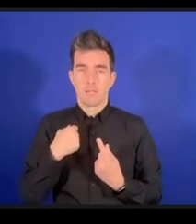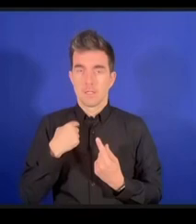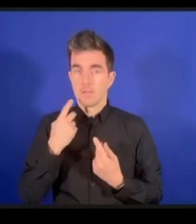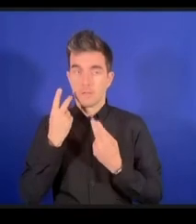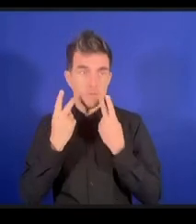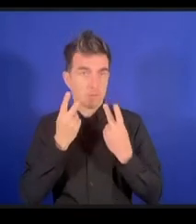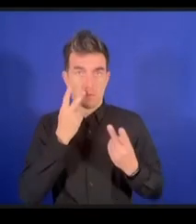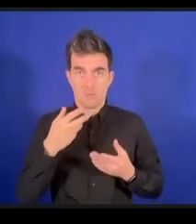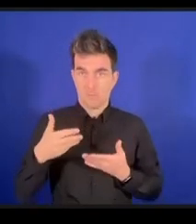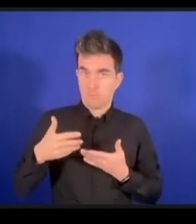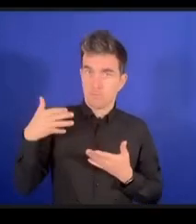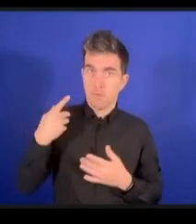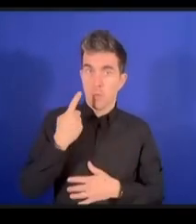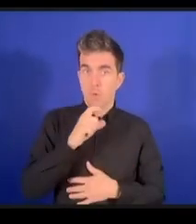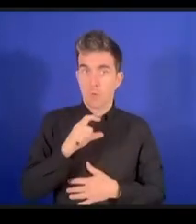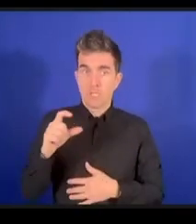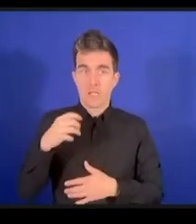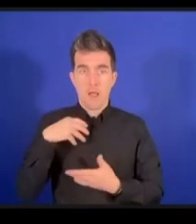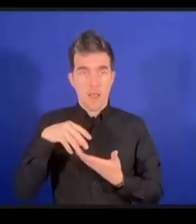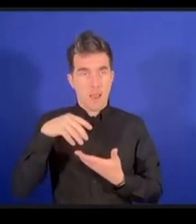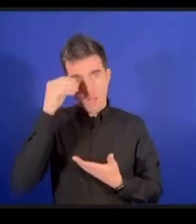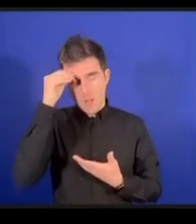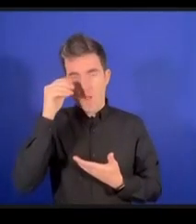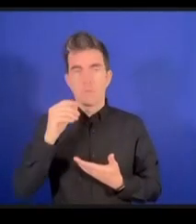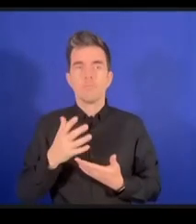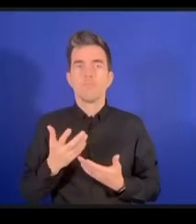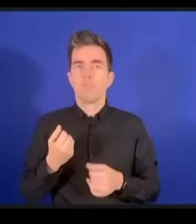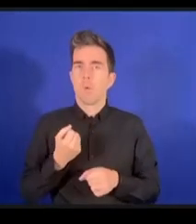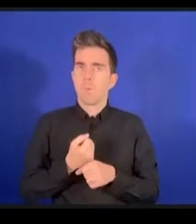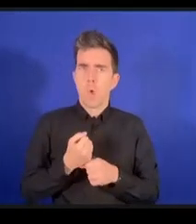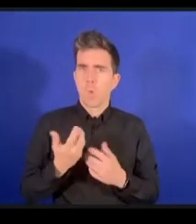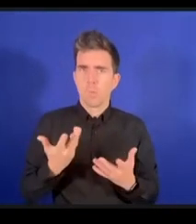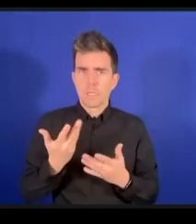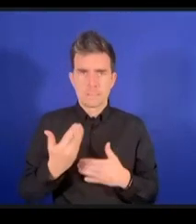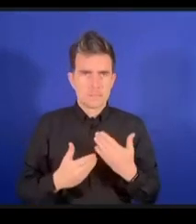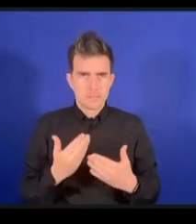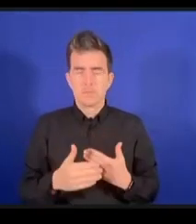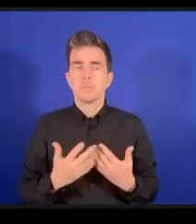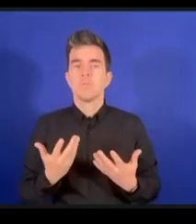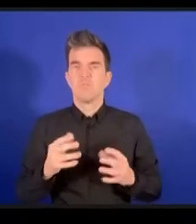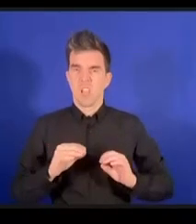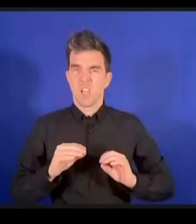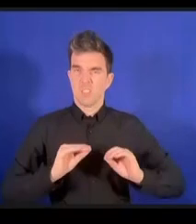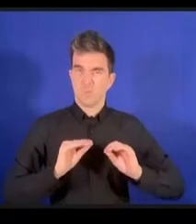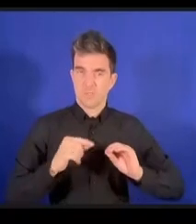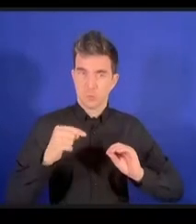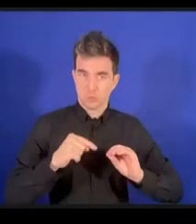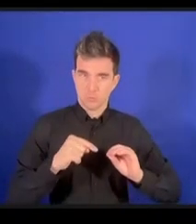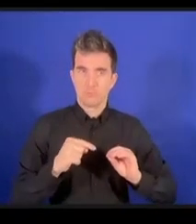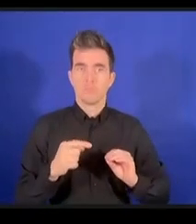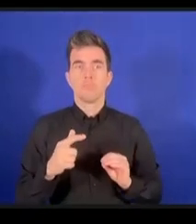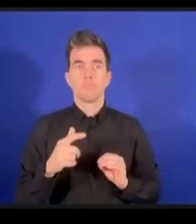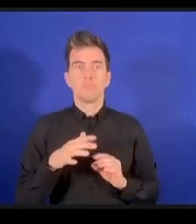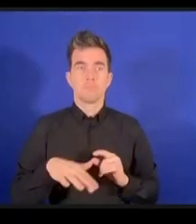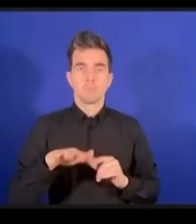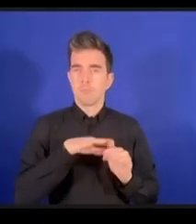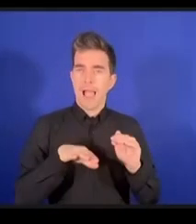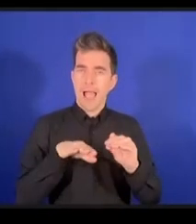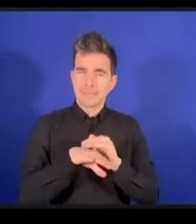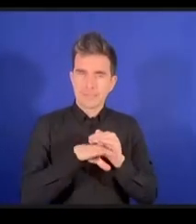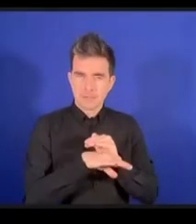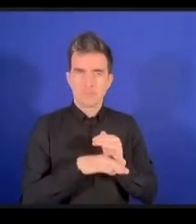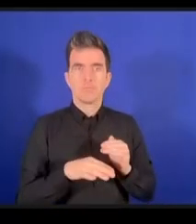le travail que nous réalisons dans les systèmes éducatifs sur l'accès aux connaissances est un peu déconnecté de la